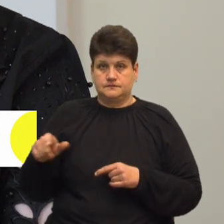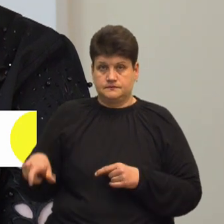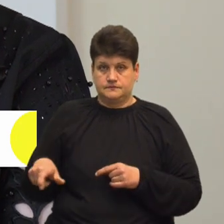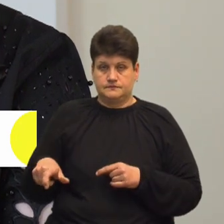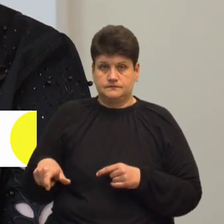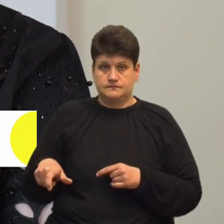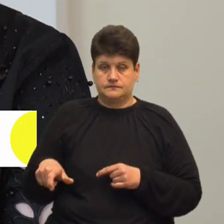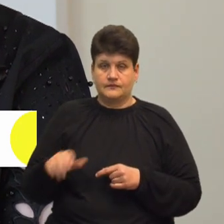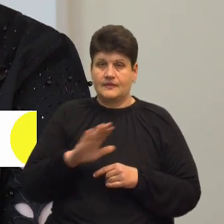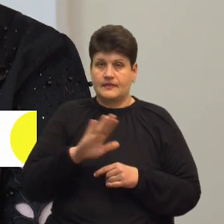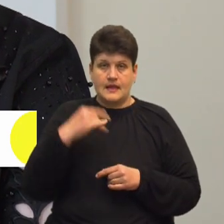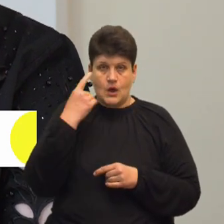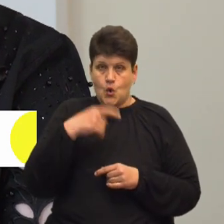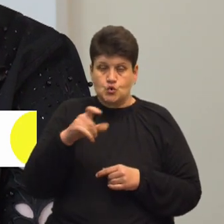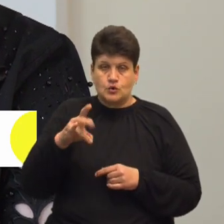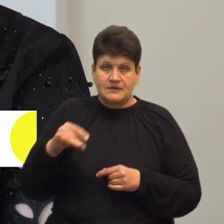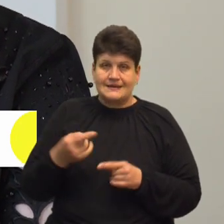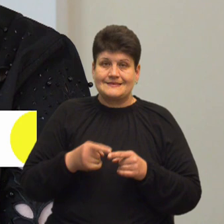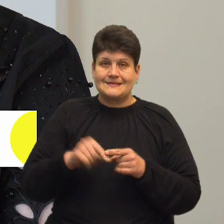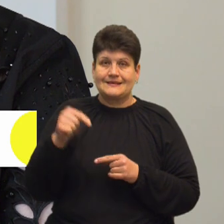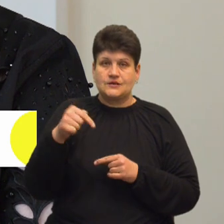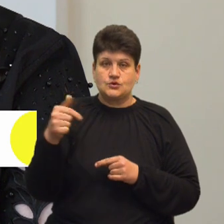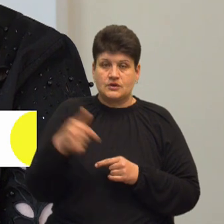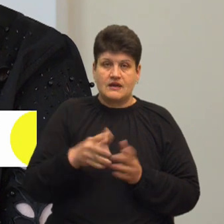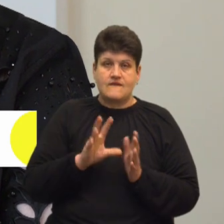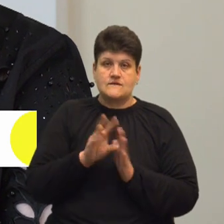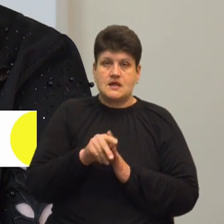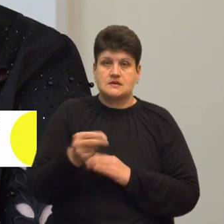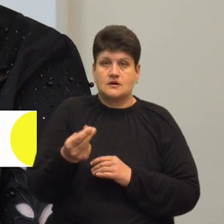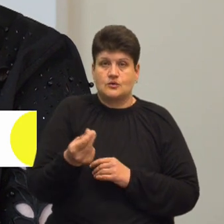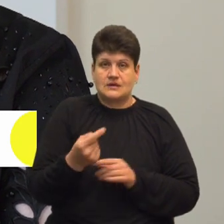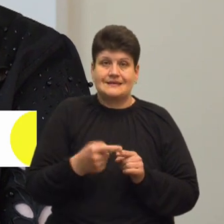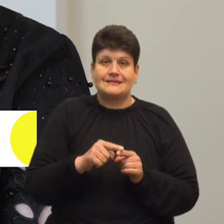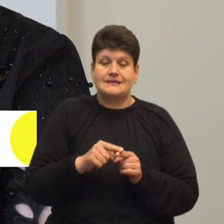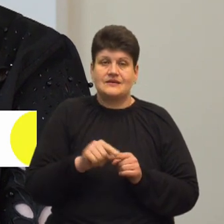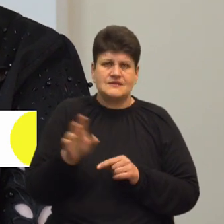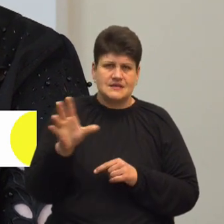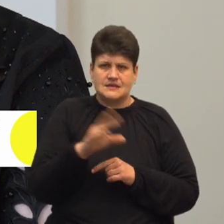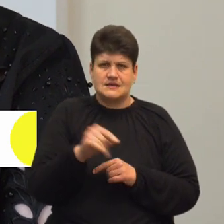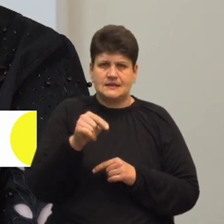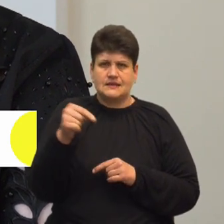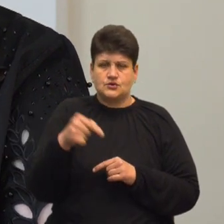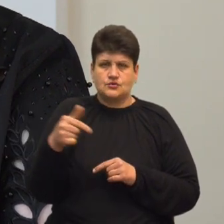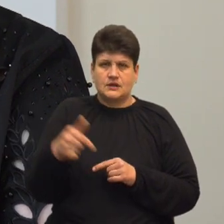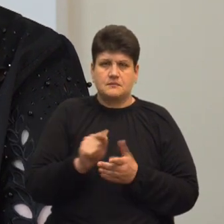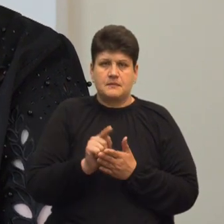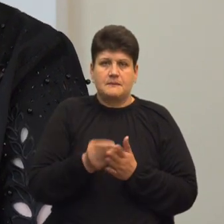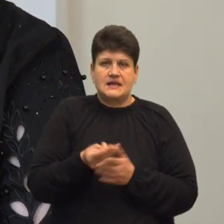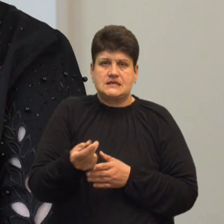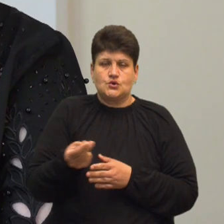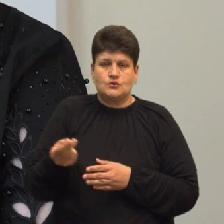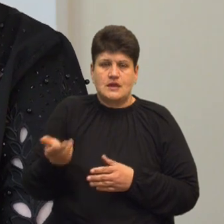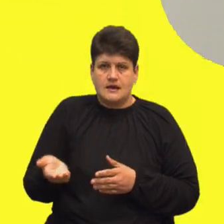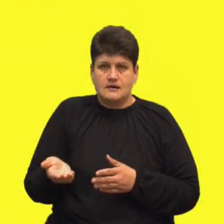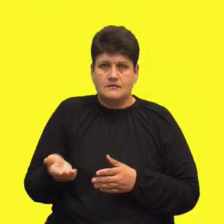Знеособлені, це тисячу гривень я внесла пожертву і всі ті тисячу гривень підуть на виплату пенсіонерів